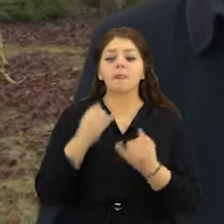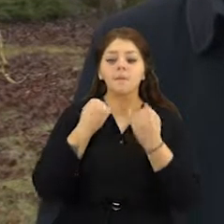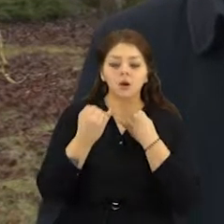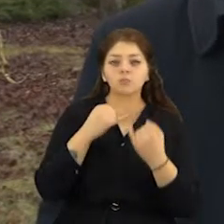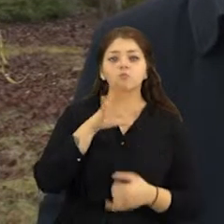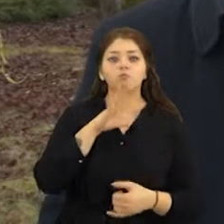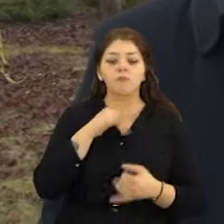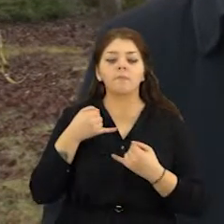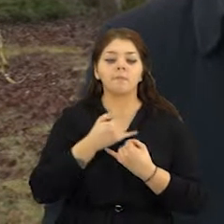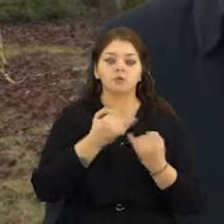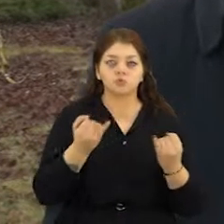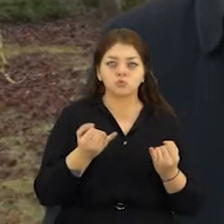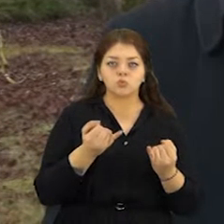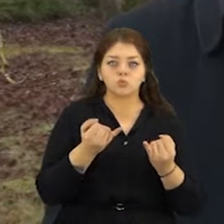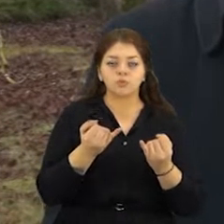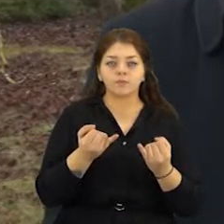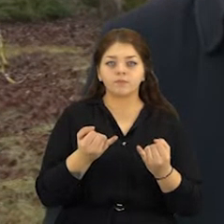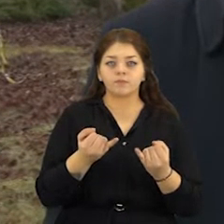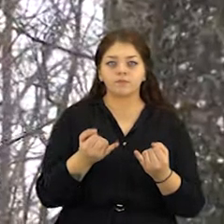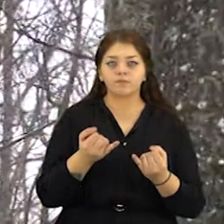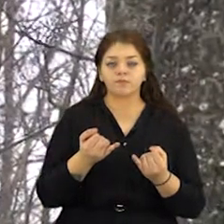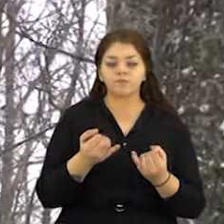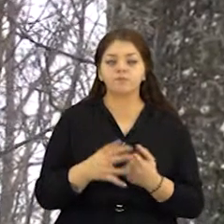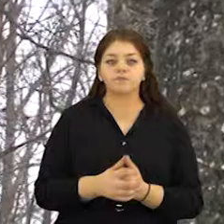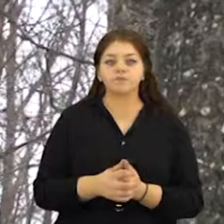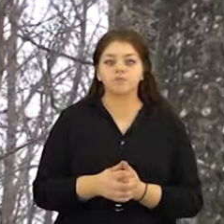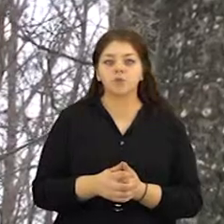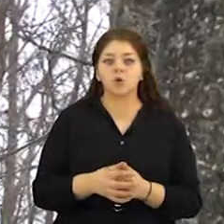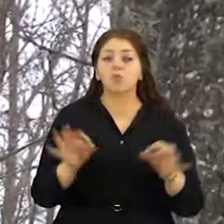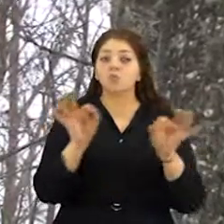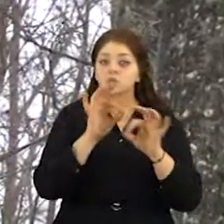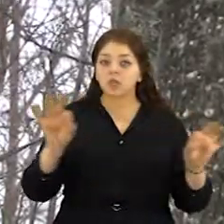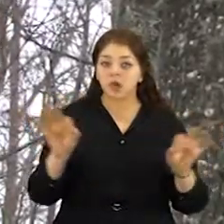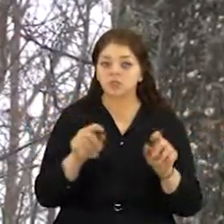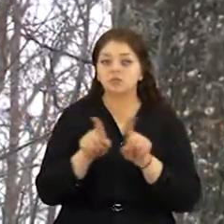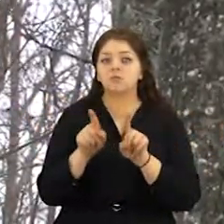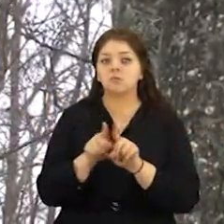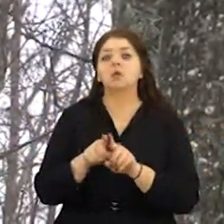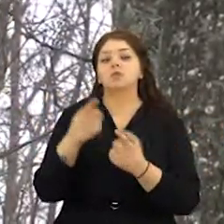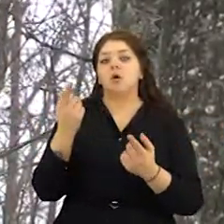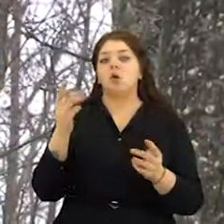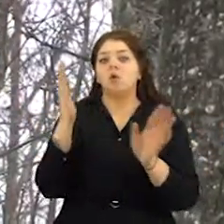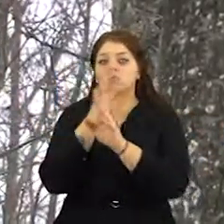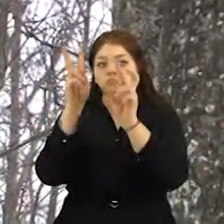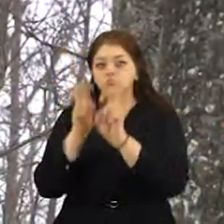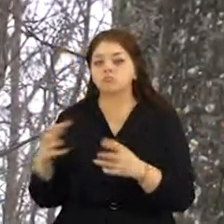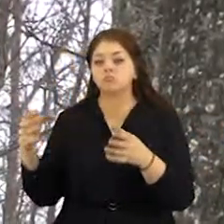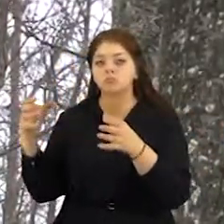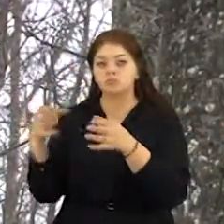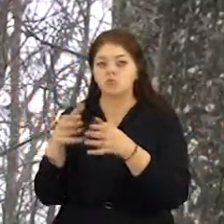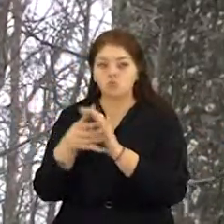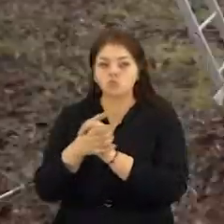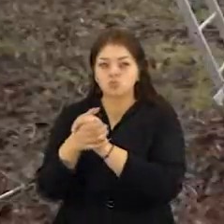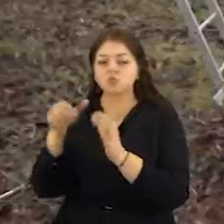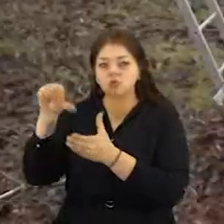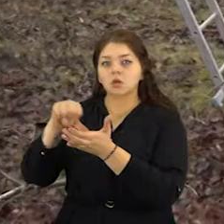pakalbėjom, pasiūly, ar tikrai vertėtų. Muzikantas, kompozitoris ir ornitologų draugijos narys juokauja, kad